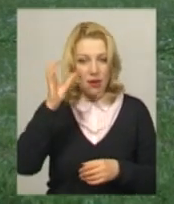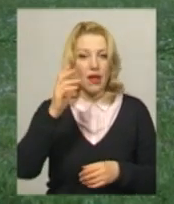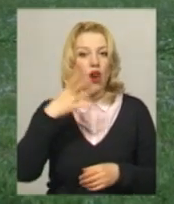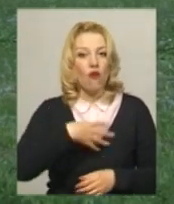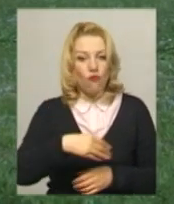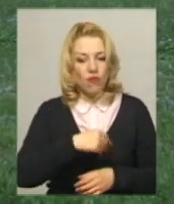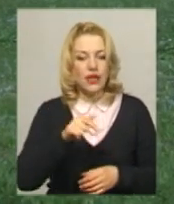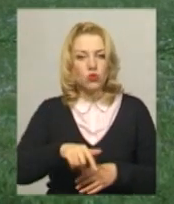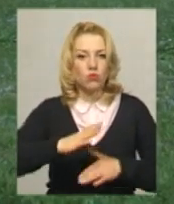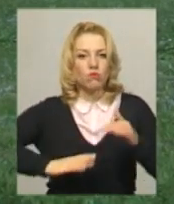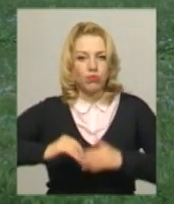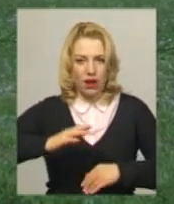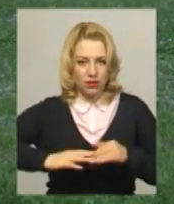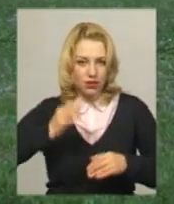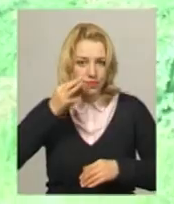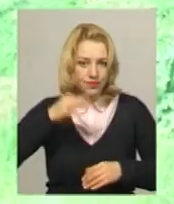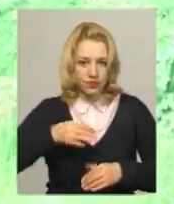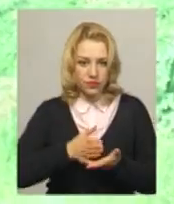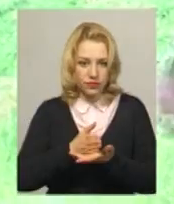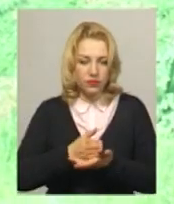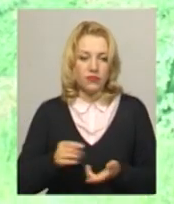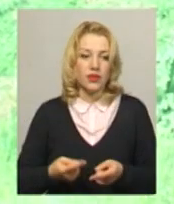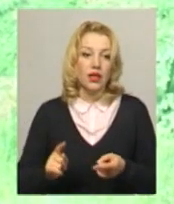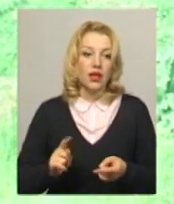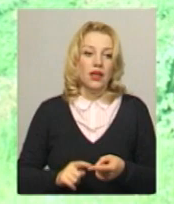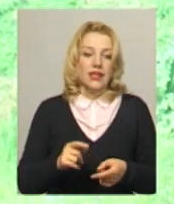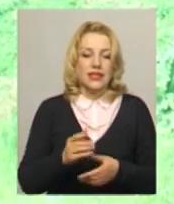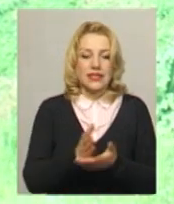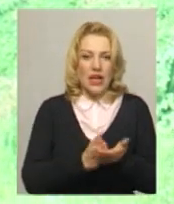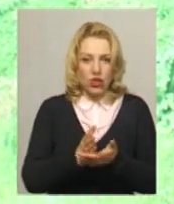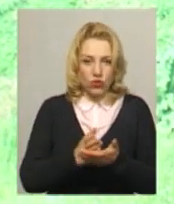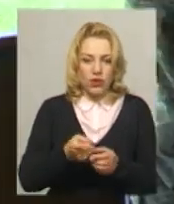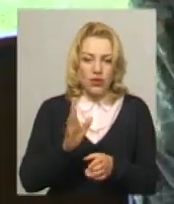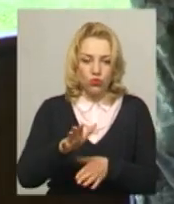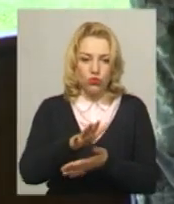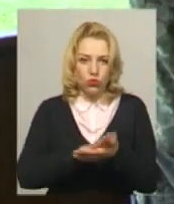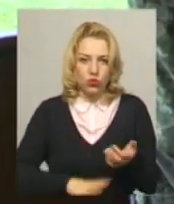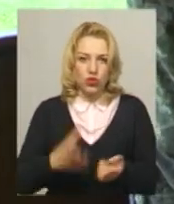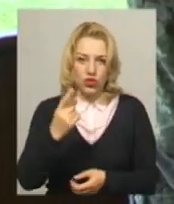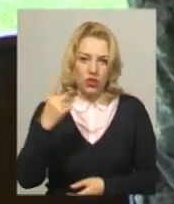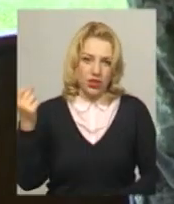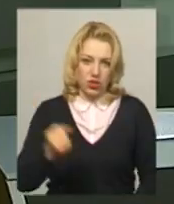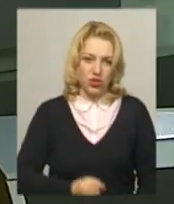практично тут виконували всі ці заходи. Стажування в артилерії для курсантів триватиме ще тиждень.